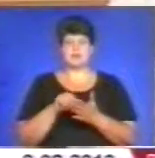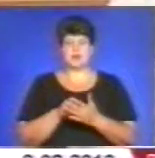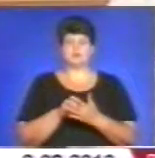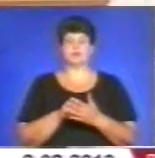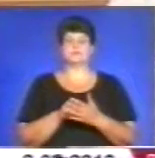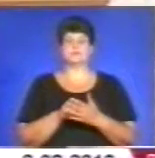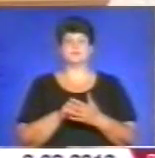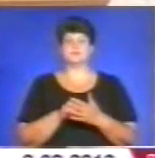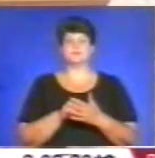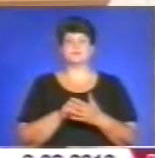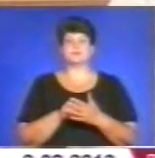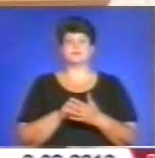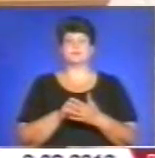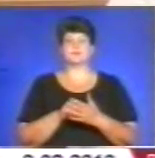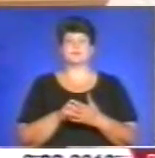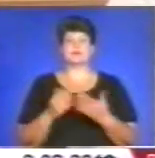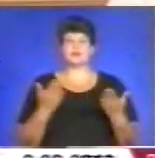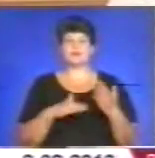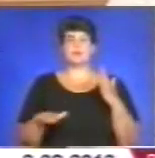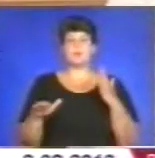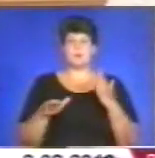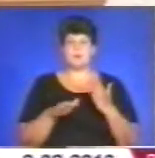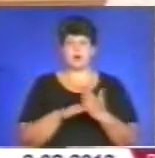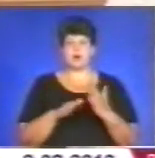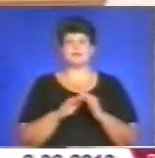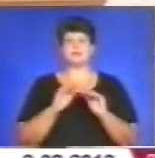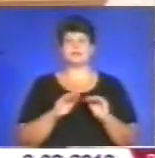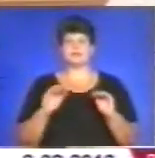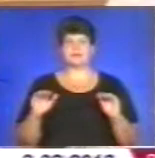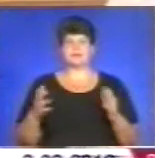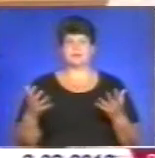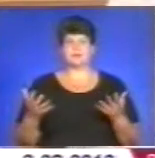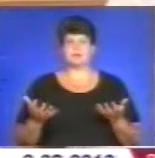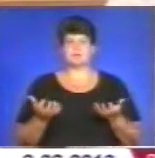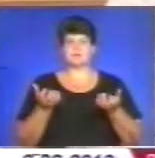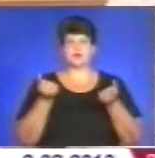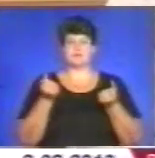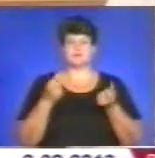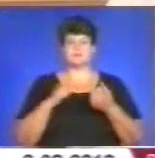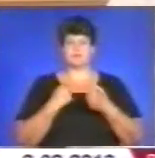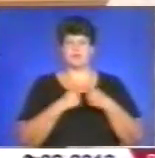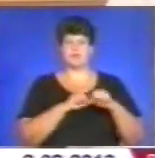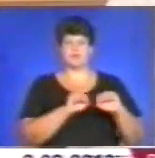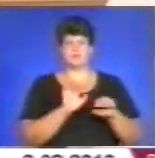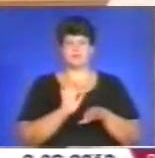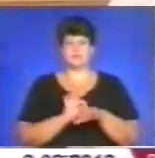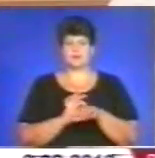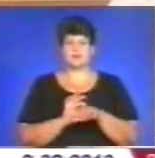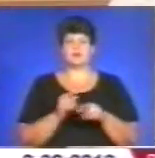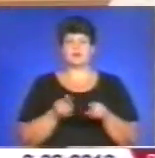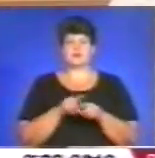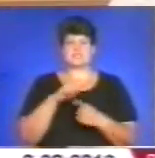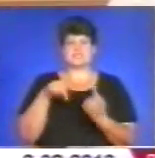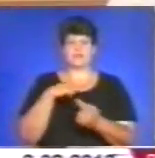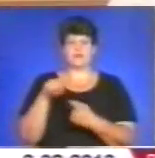допомагає дитині справитися із недугами. І також центрифуга